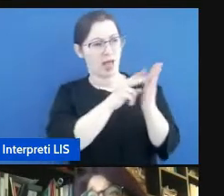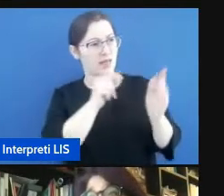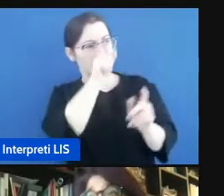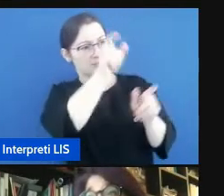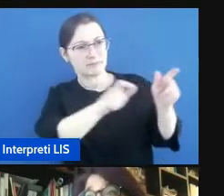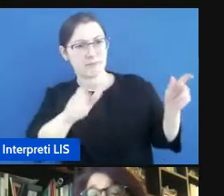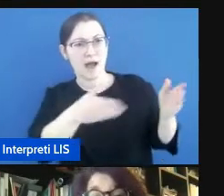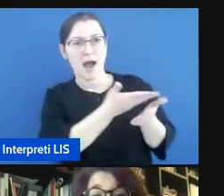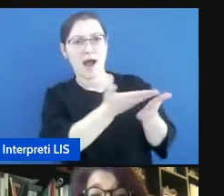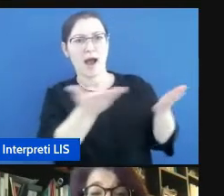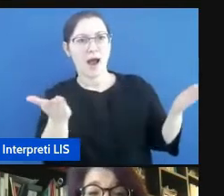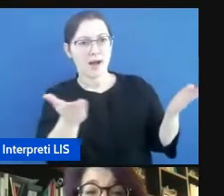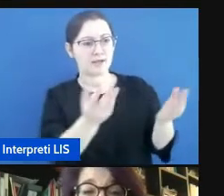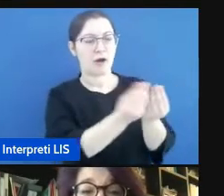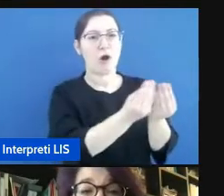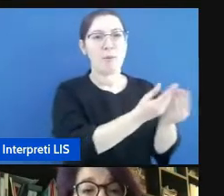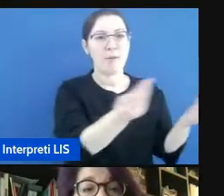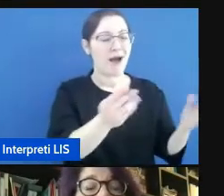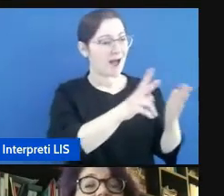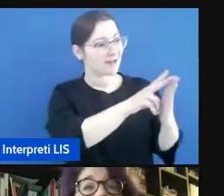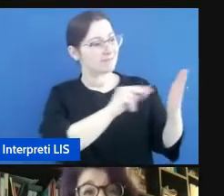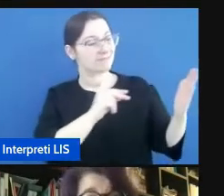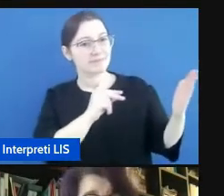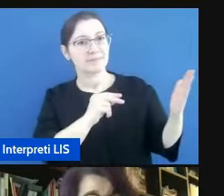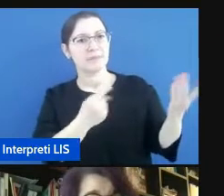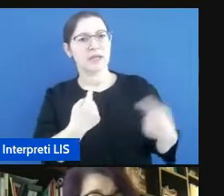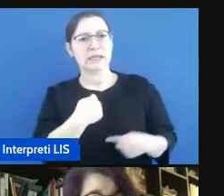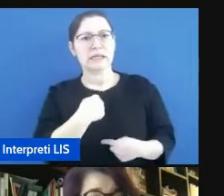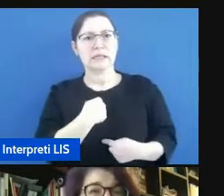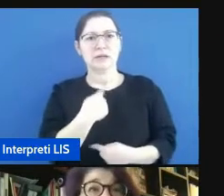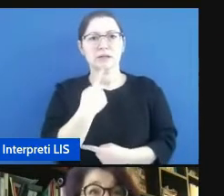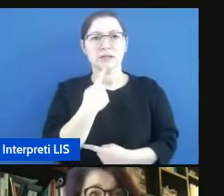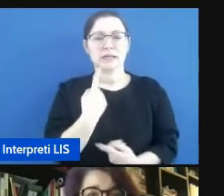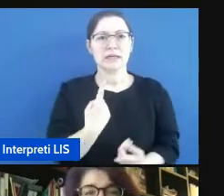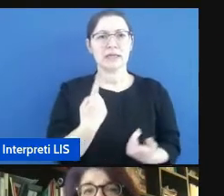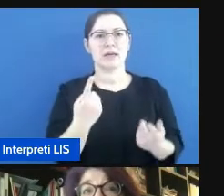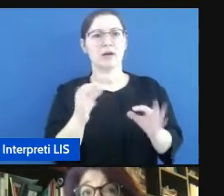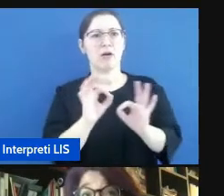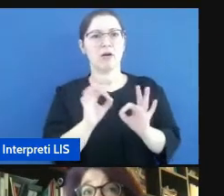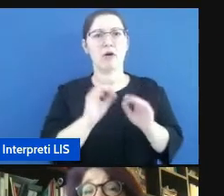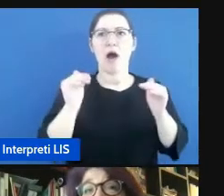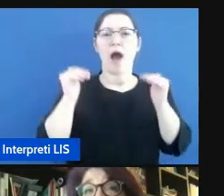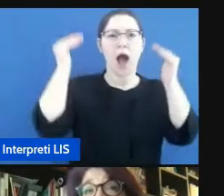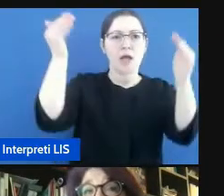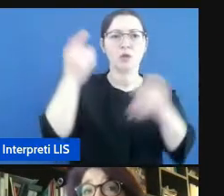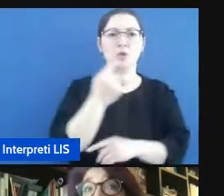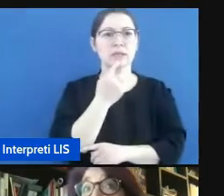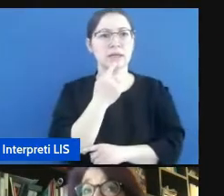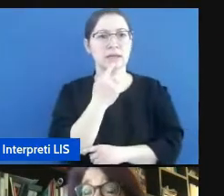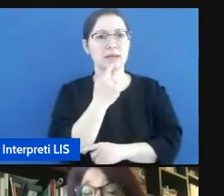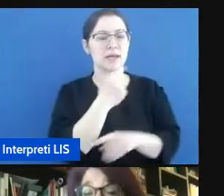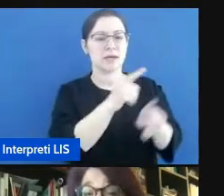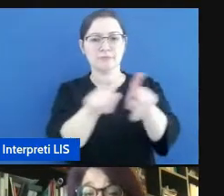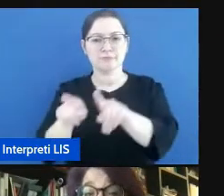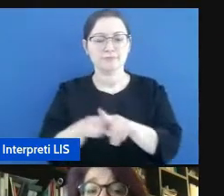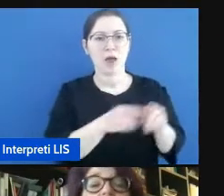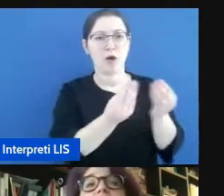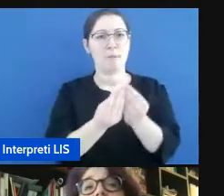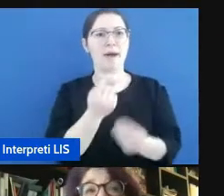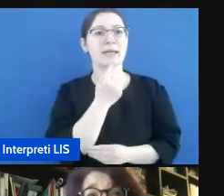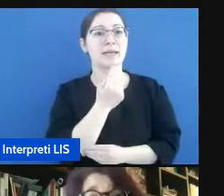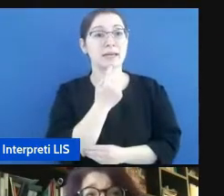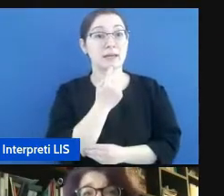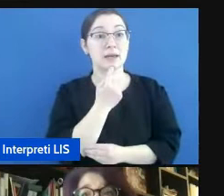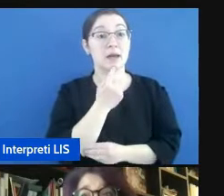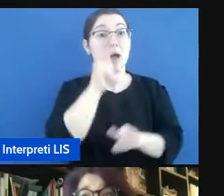o anche negli adulti. Ma chi sono i pari e chi sono gli adulti? Se sono quelle persone che conoscono bene la lingua,